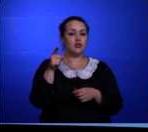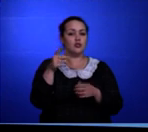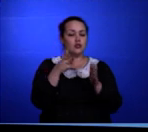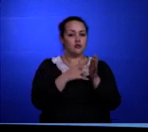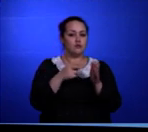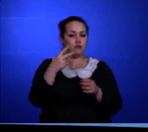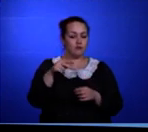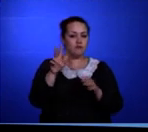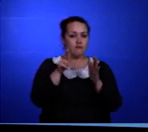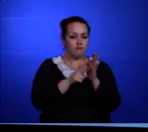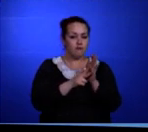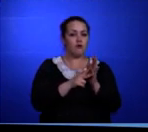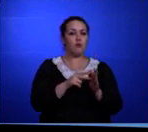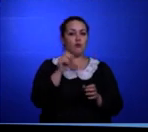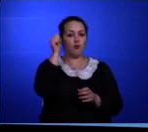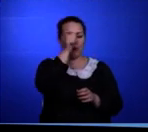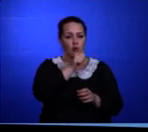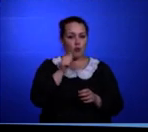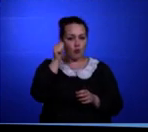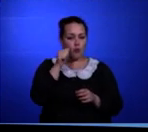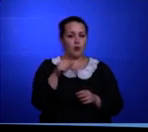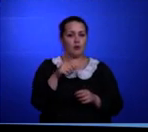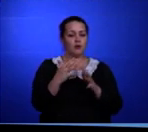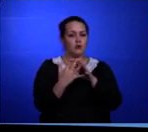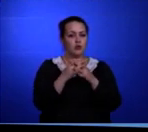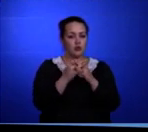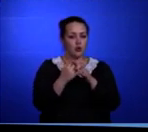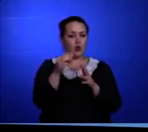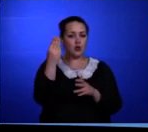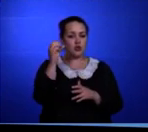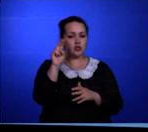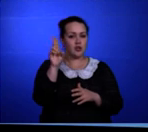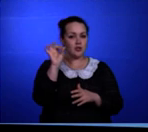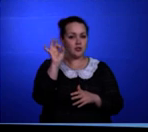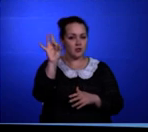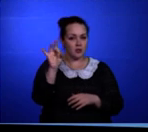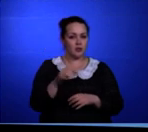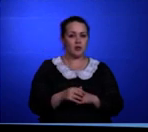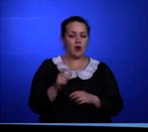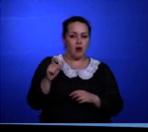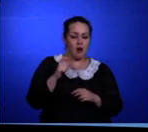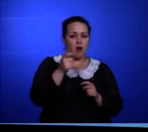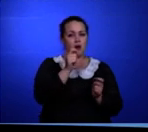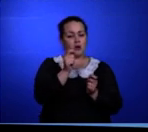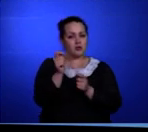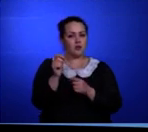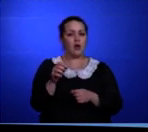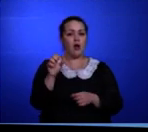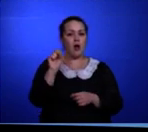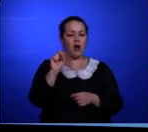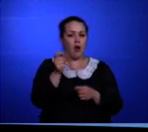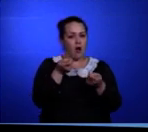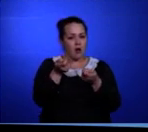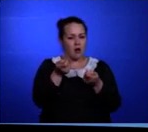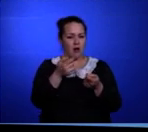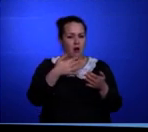в киргизском селе Шекир. В семье крестьянина – активиста, который впоследствии